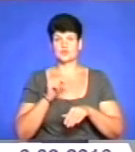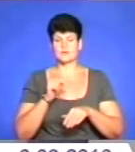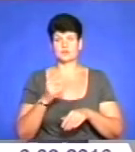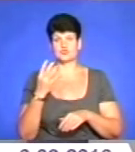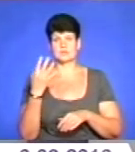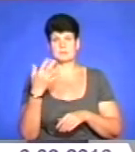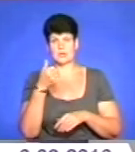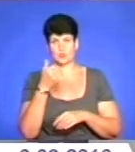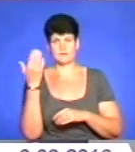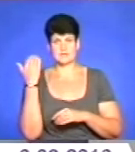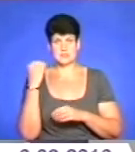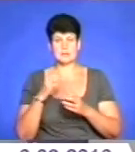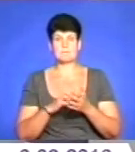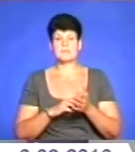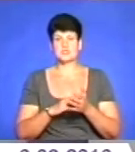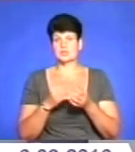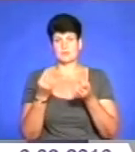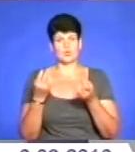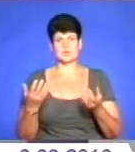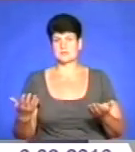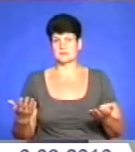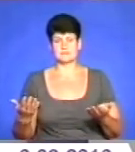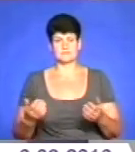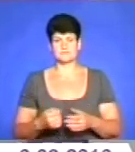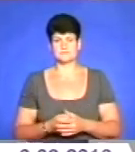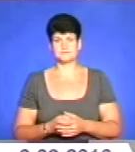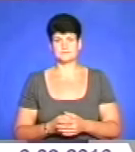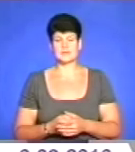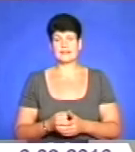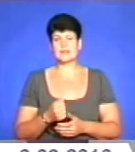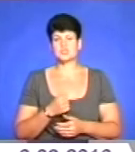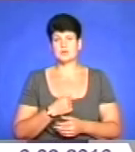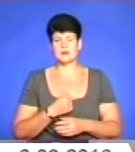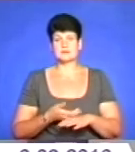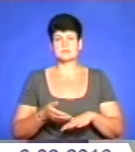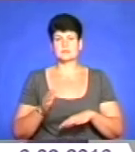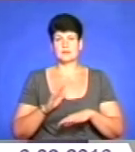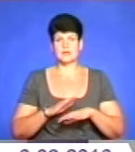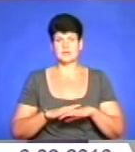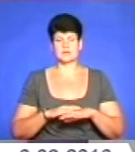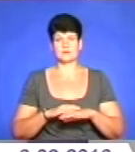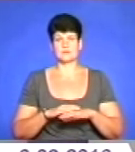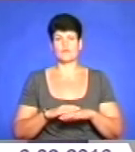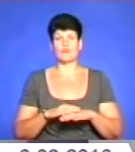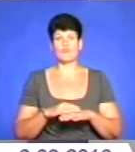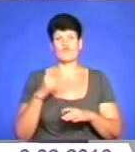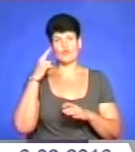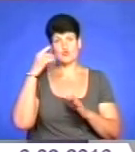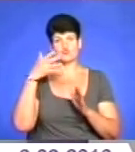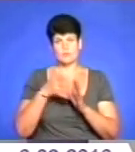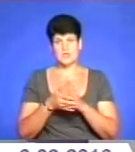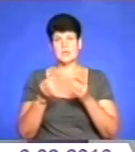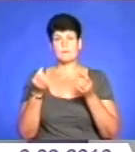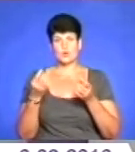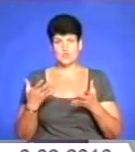-5 тому. Причини дуже прості, але, на жаль, в розумінні прості, але дуже складні